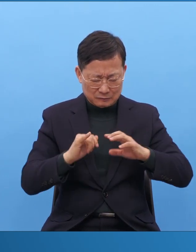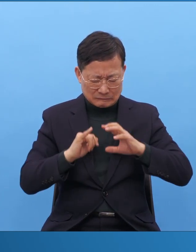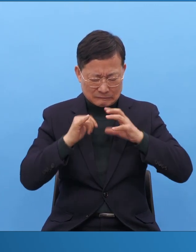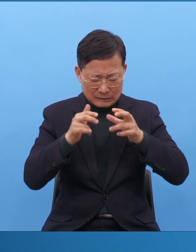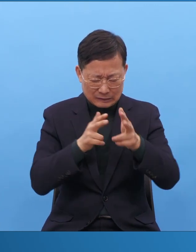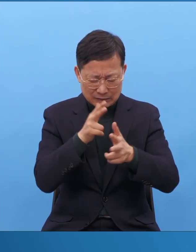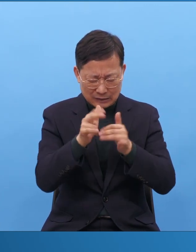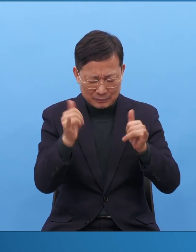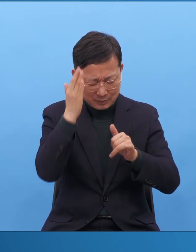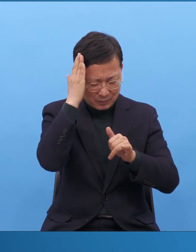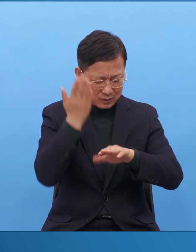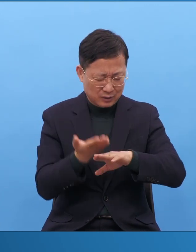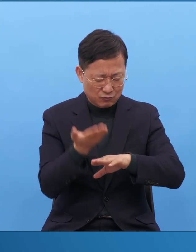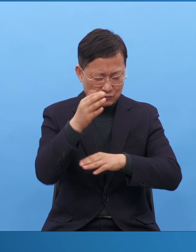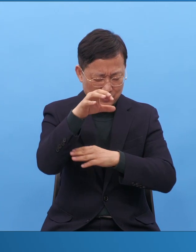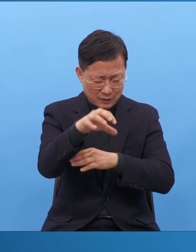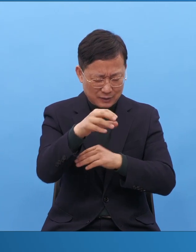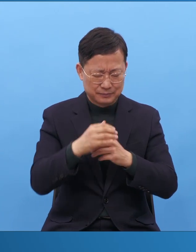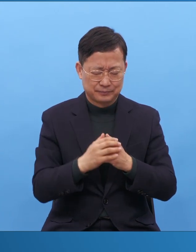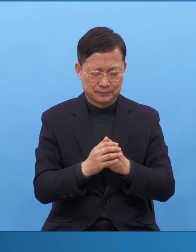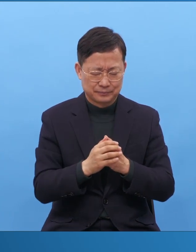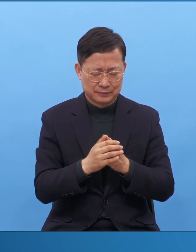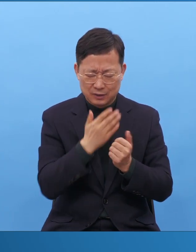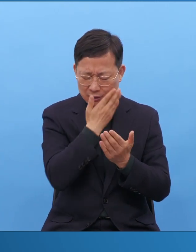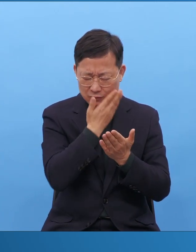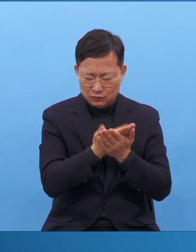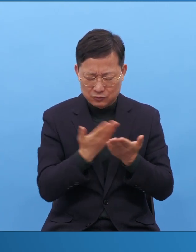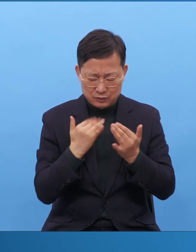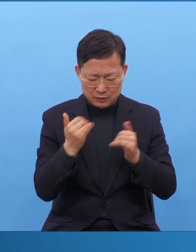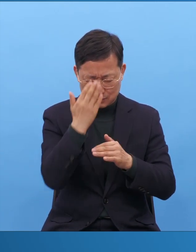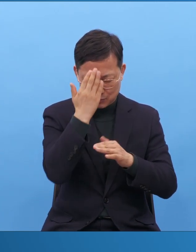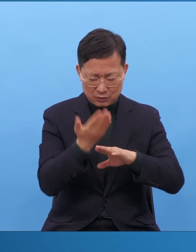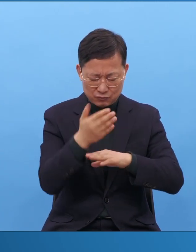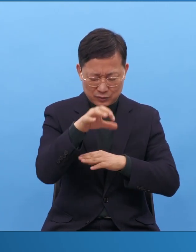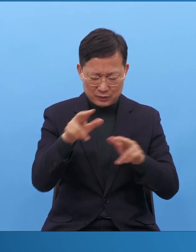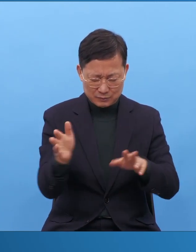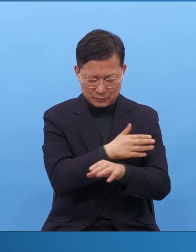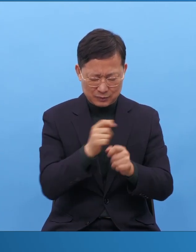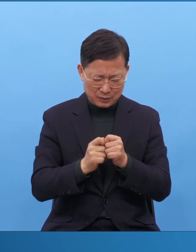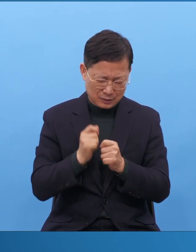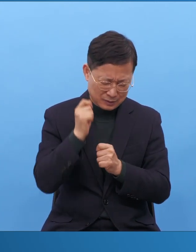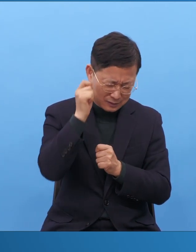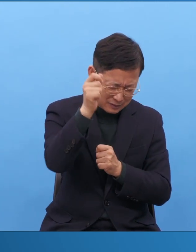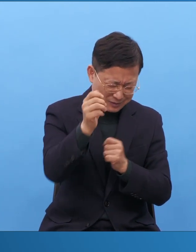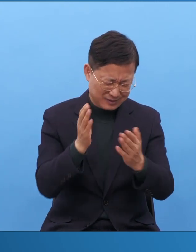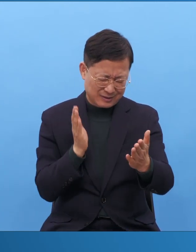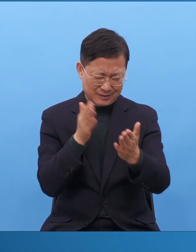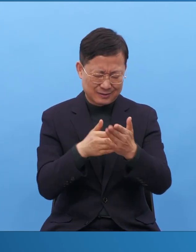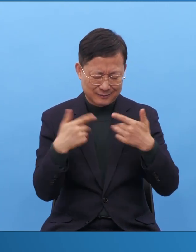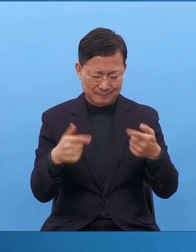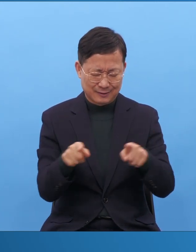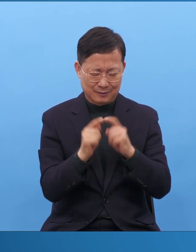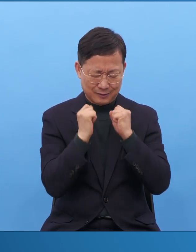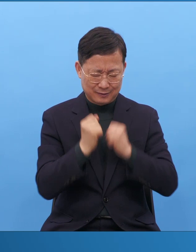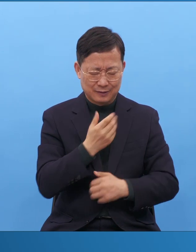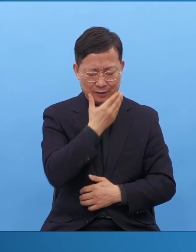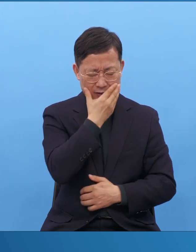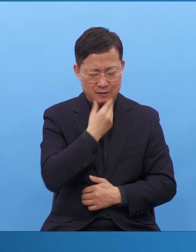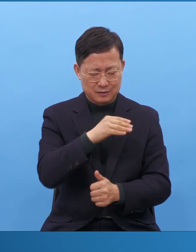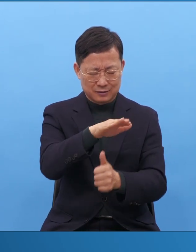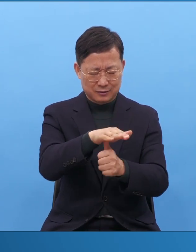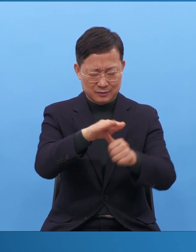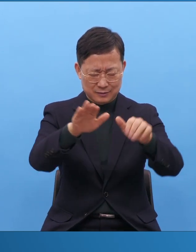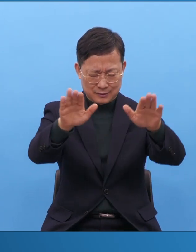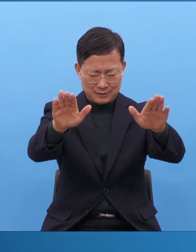산업인들 위해 우리 중지기자들 위해 지금부터 영원까지 항상 함께